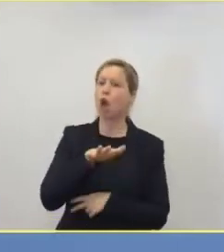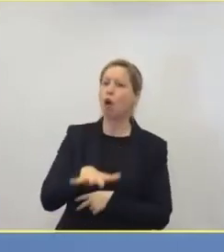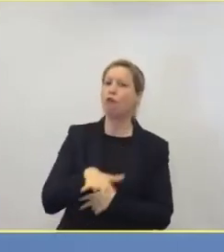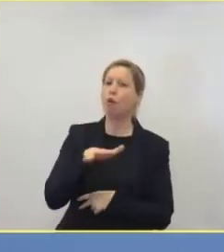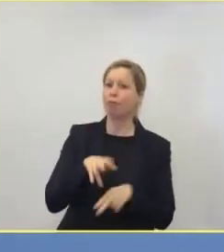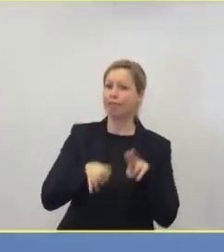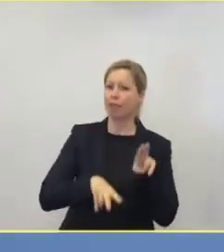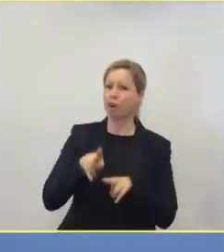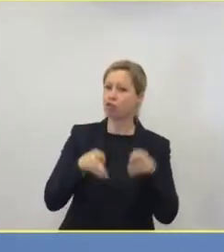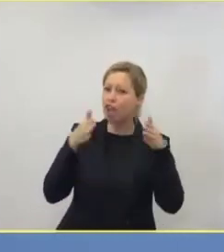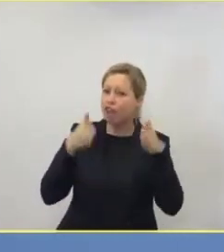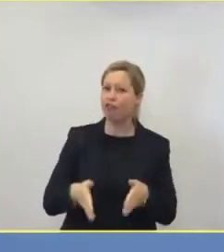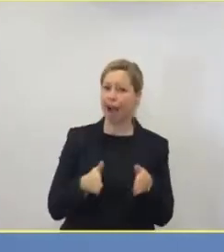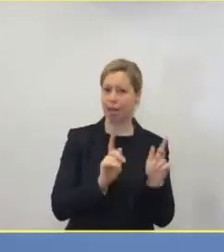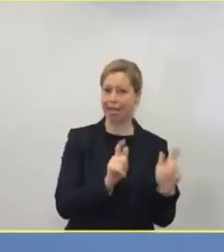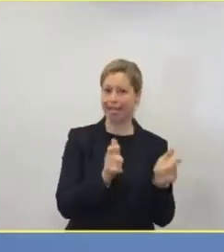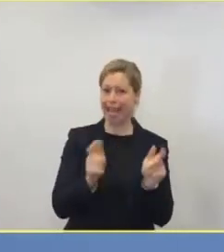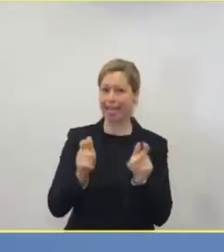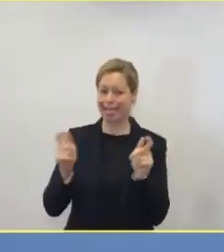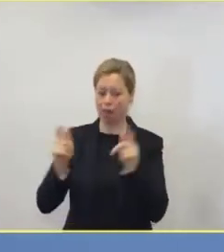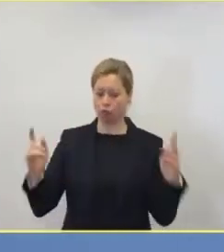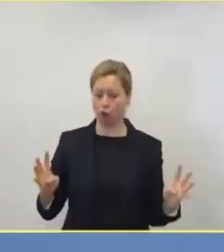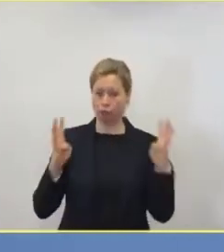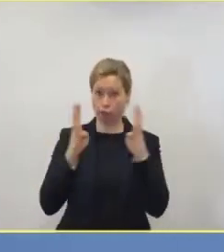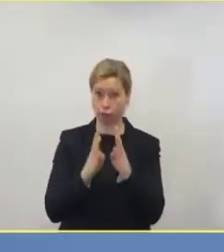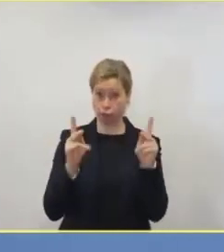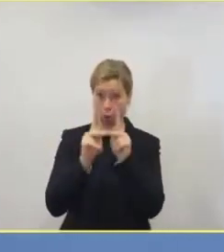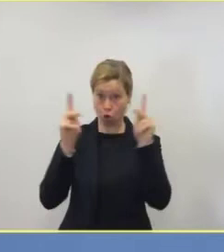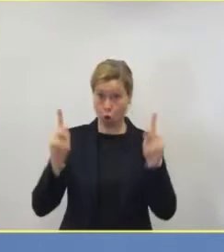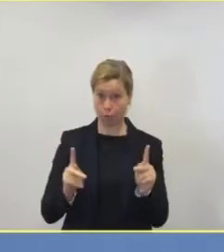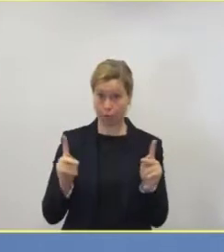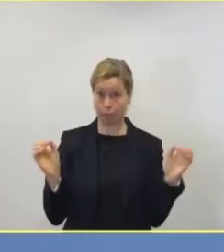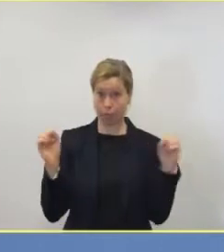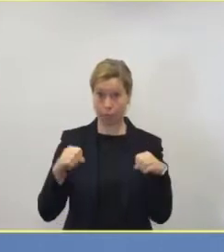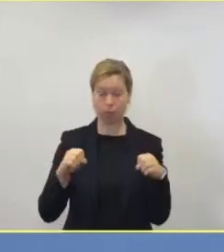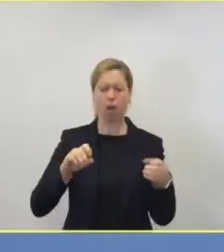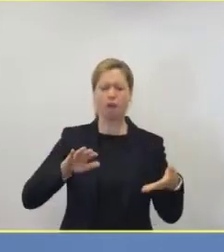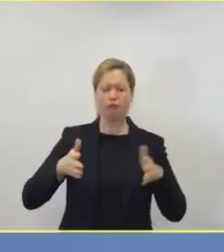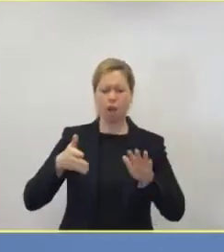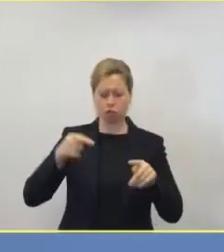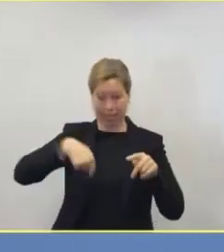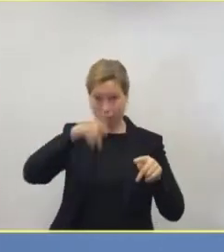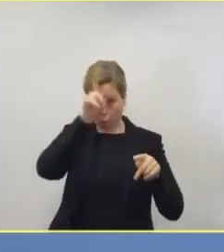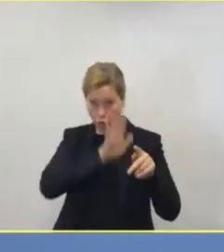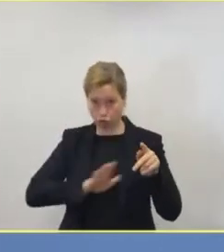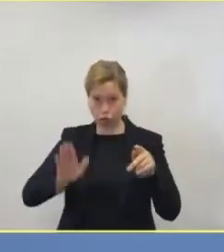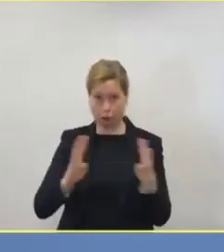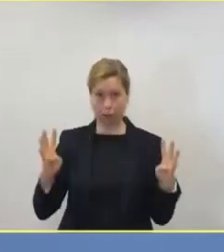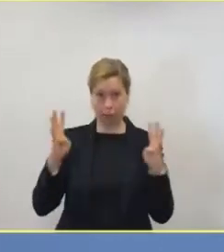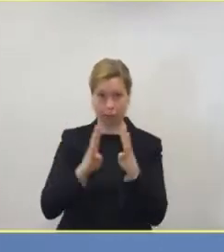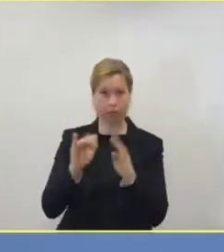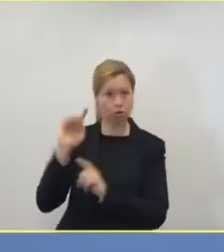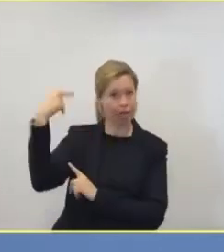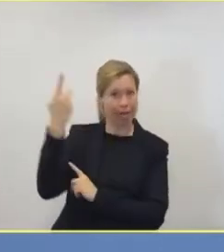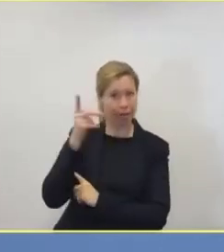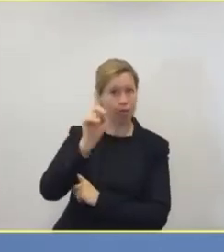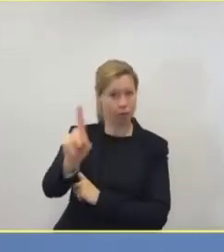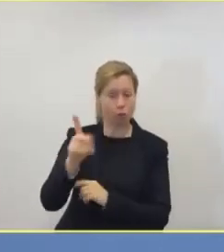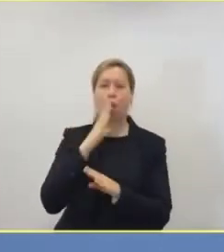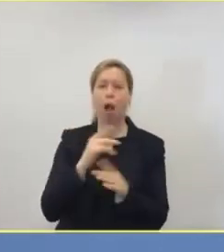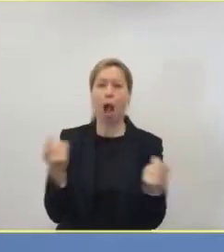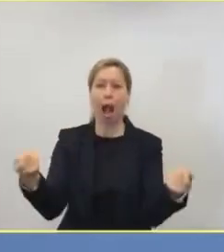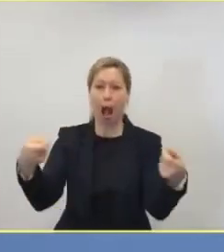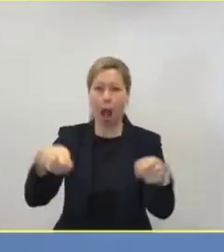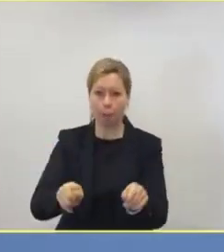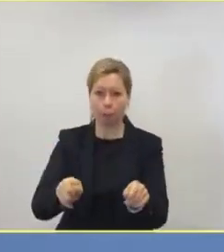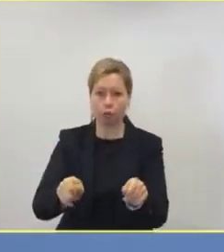konzipieren, hier in Deutschland. Die wird wahrscheinlich nächste Woche abgeschlossen sein. Gerade im Hinblick auf diese zweite Welle,